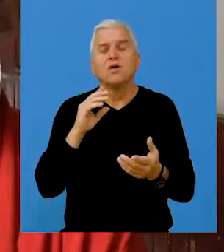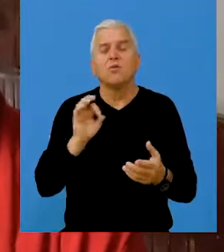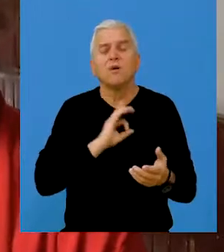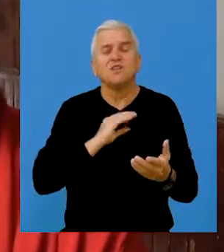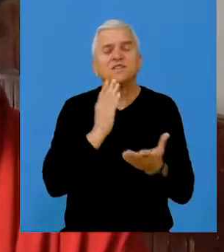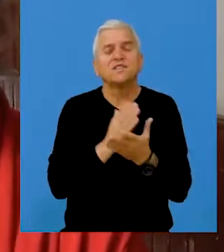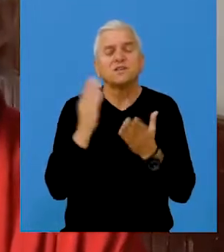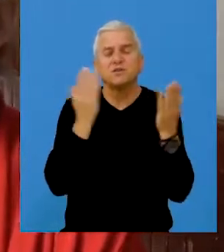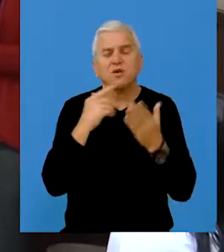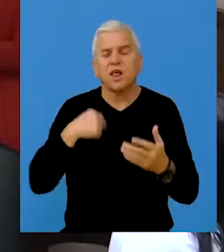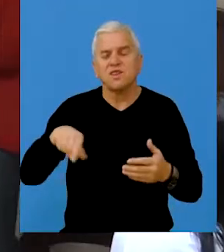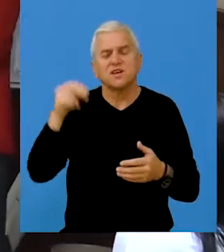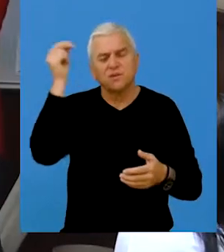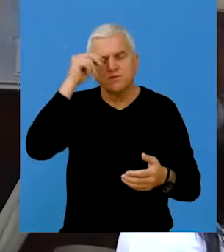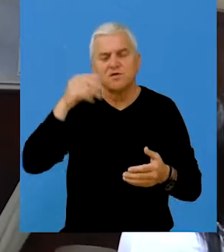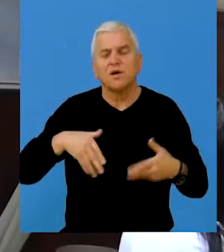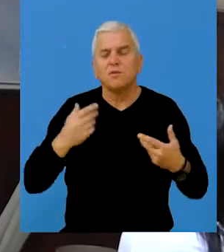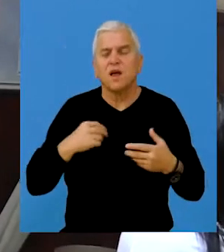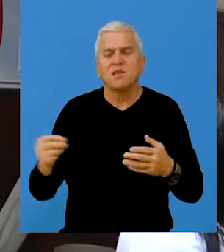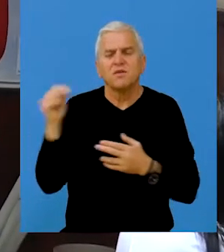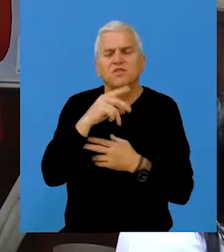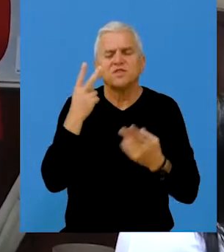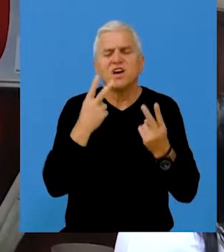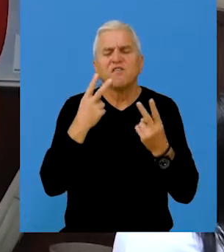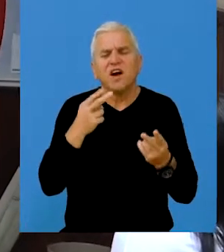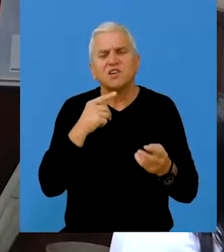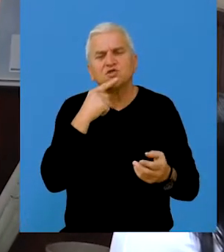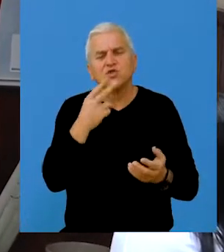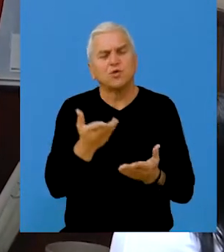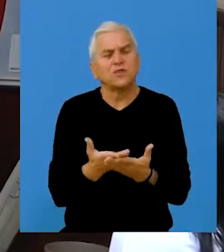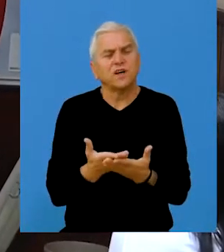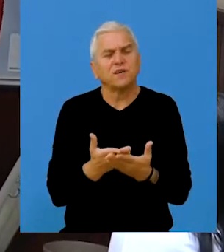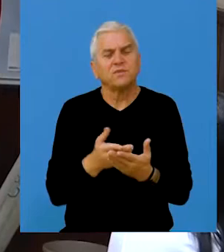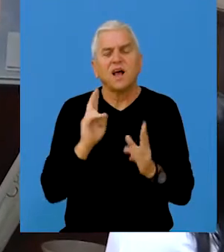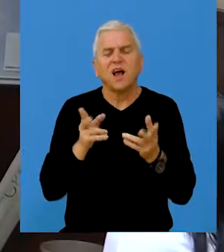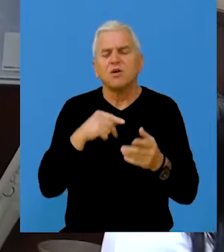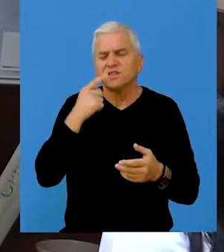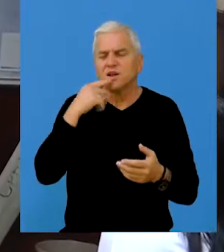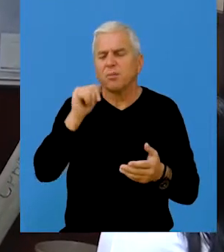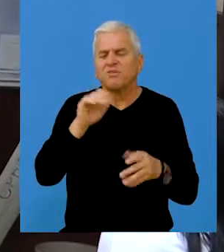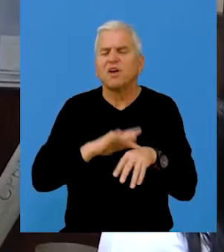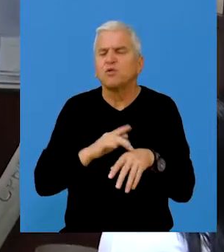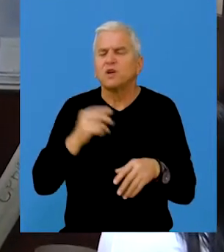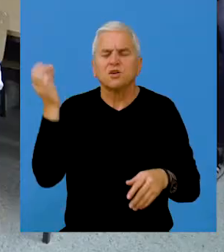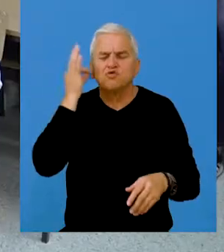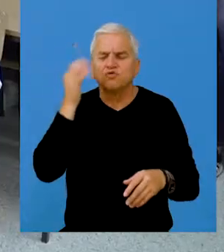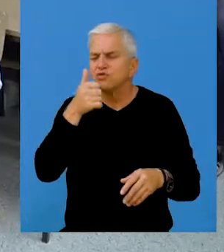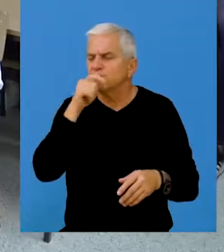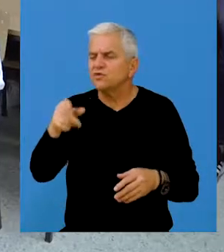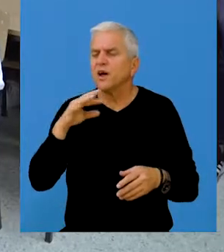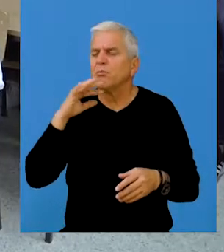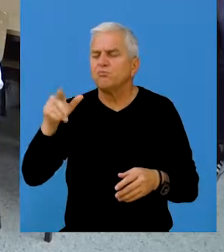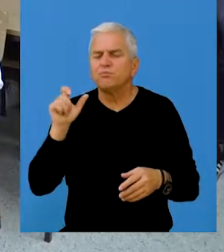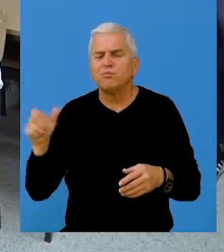u Bečejskim srednjim školama. Po našem iskustvu mladima mnogo više znači kada, kao što sam rekla, iz prve ruke čuju